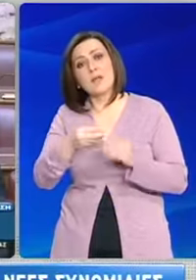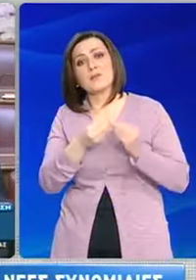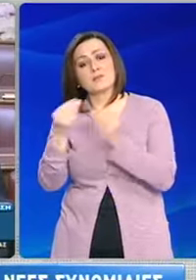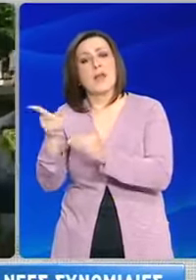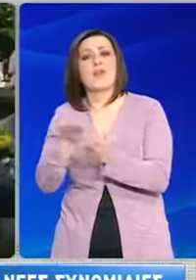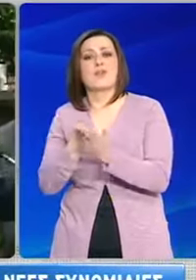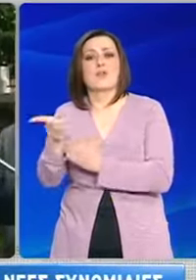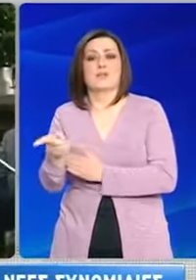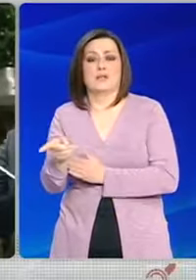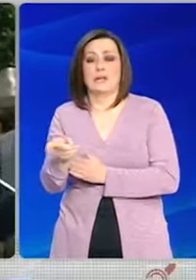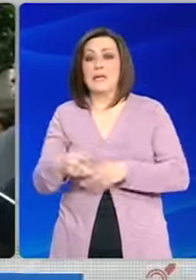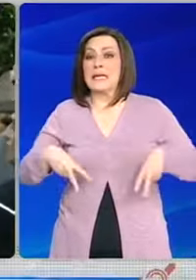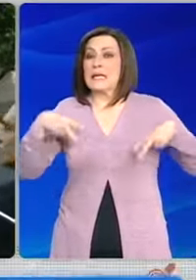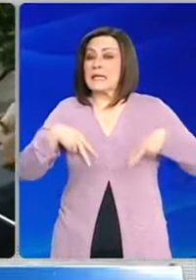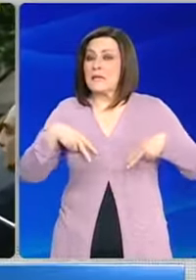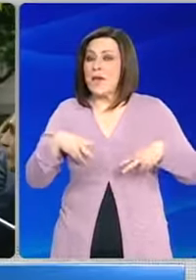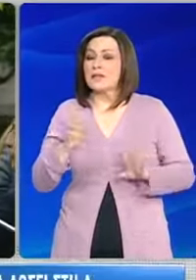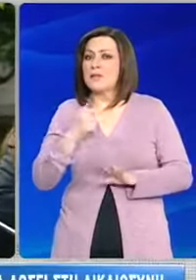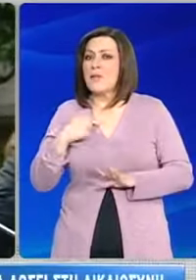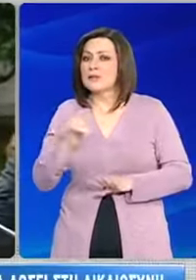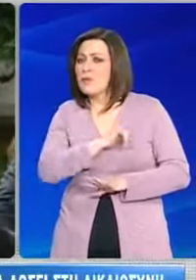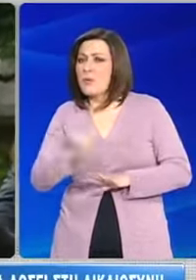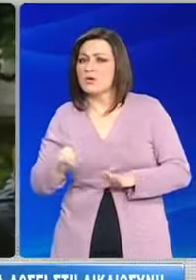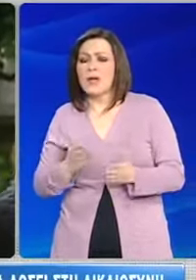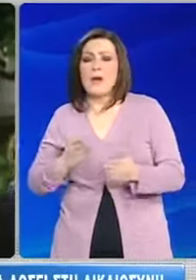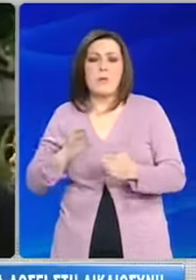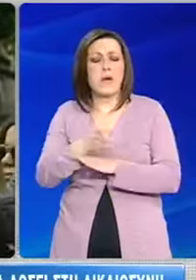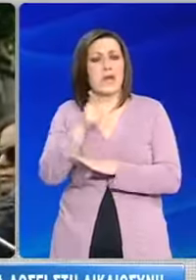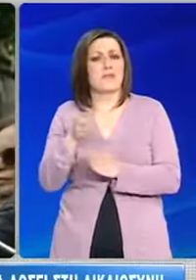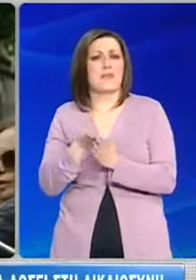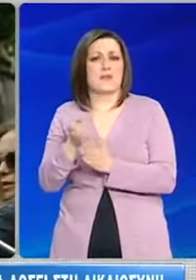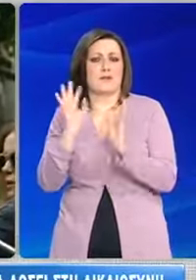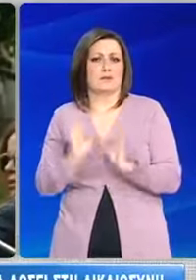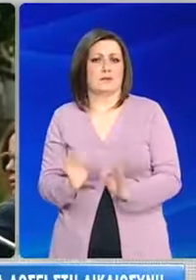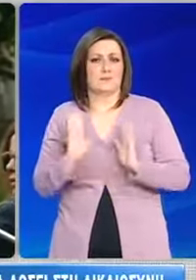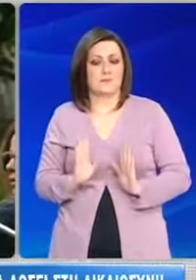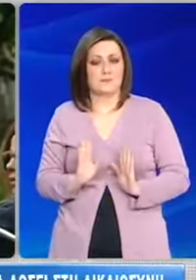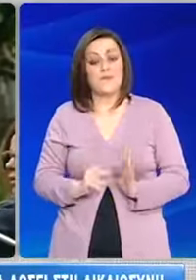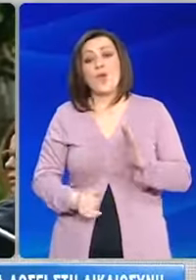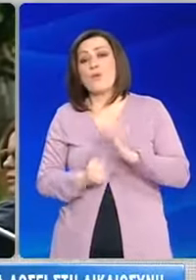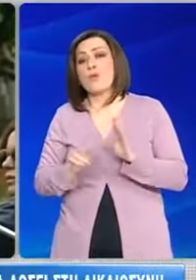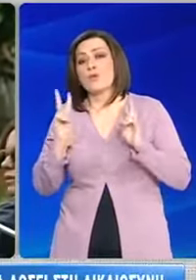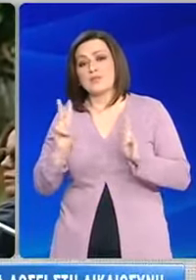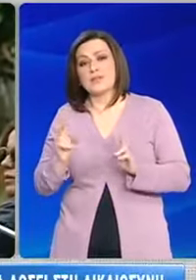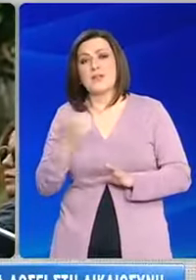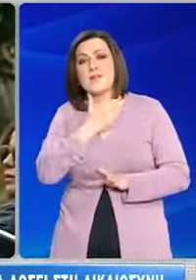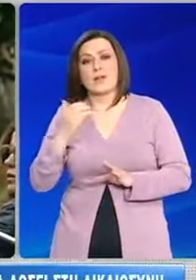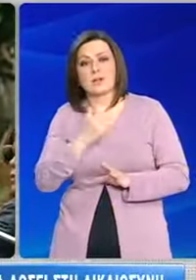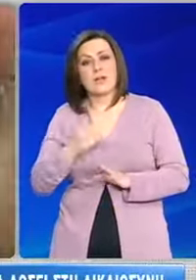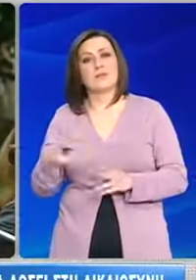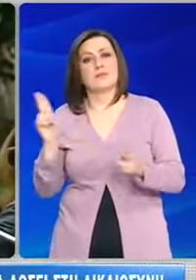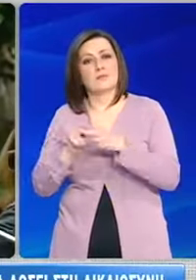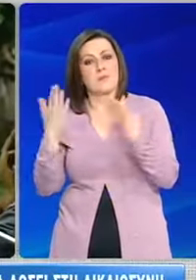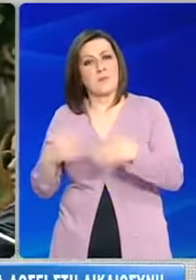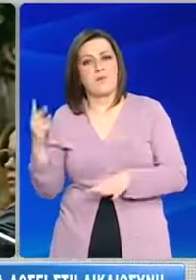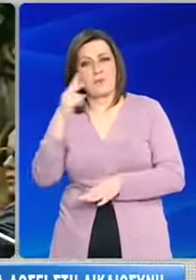τονίζοντας ότι η κυβέρνηση δεν έχει παρέμβει ποτέ σε αυτήν, στο ίδιο μήκος κύματος και ο Ευάγγελος Βενιζέλος, μετά τη συνάντησή του με τον